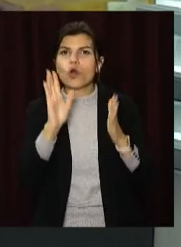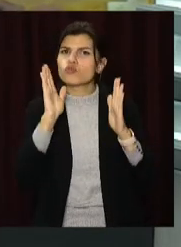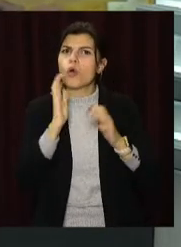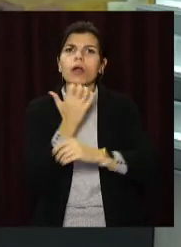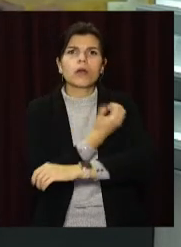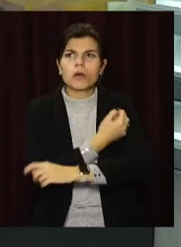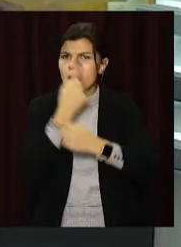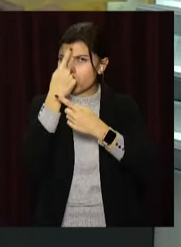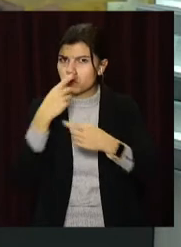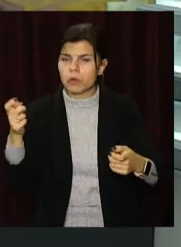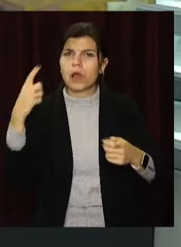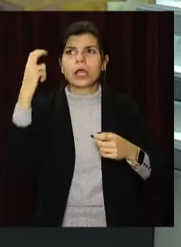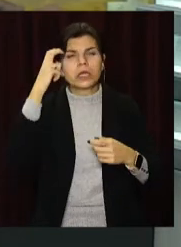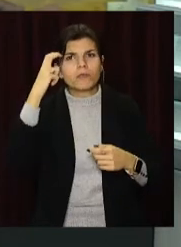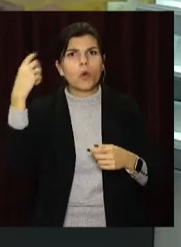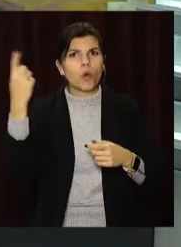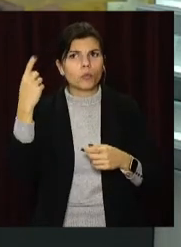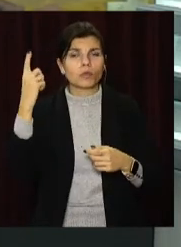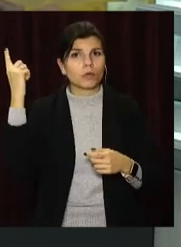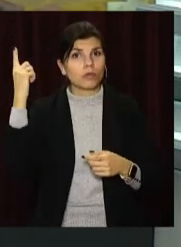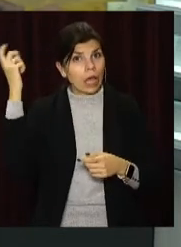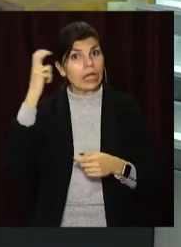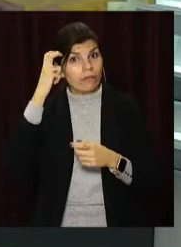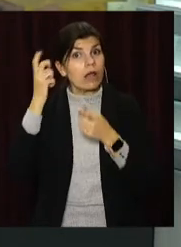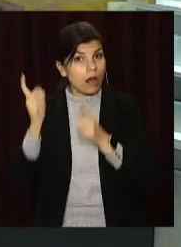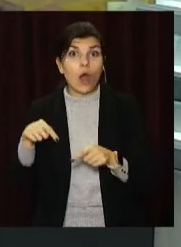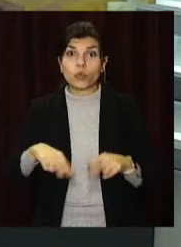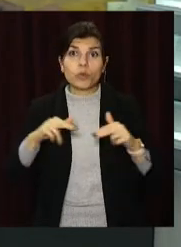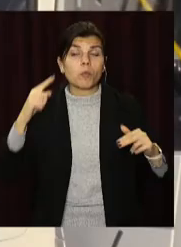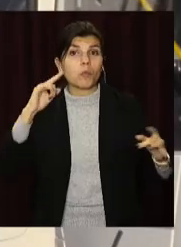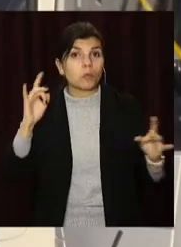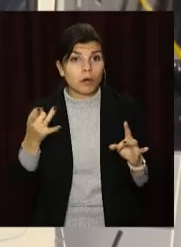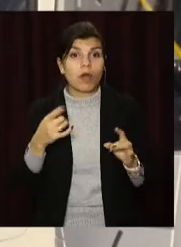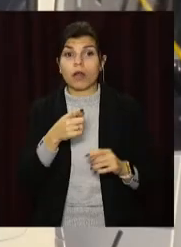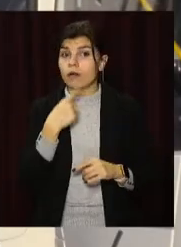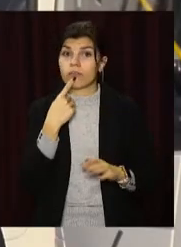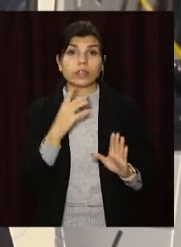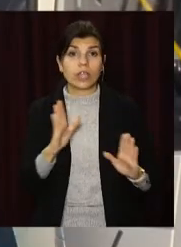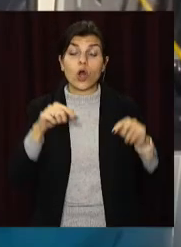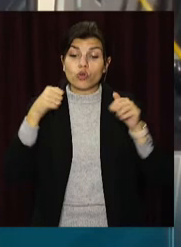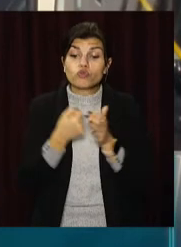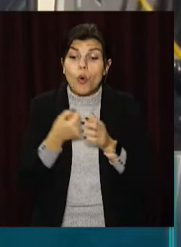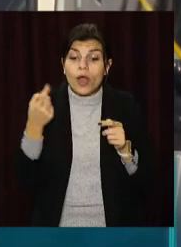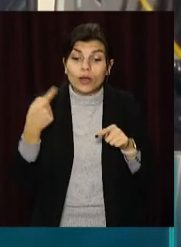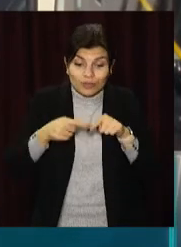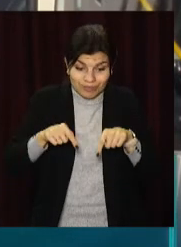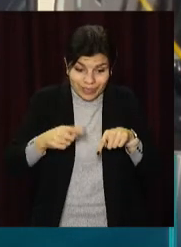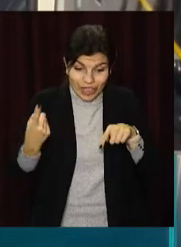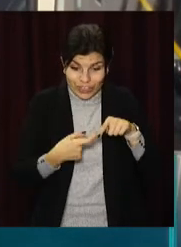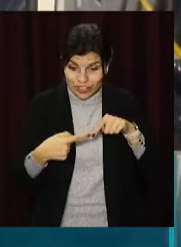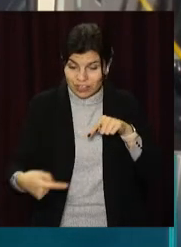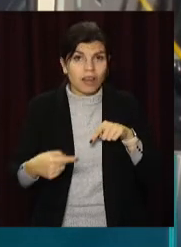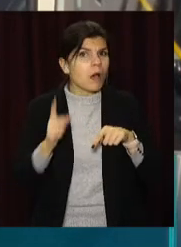Хоча в Києві та області такі обмеження – реальність. До кінця цього тижня однозначно не буде